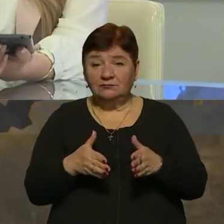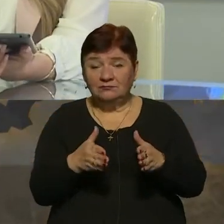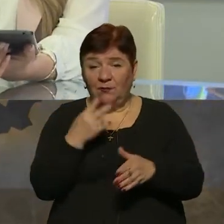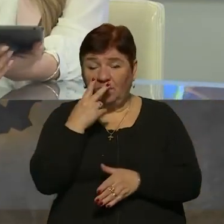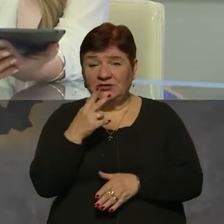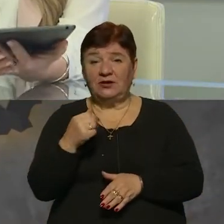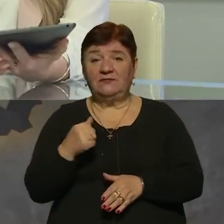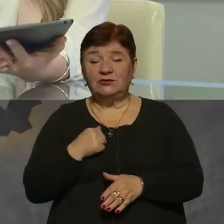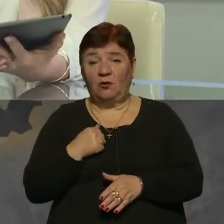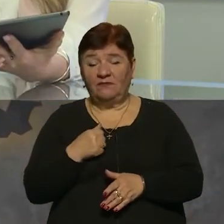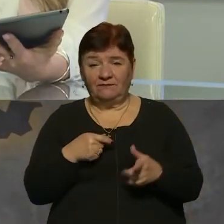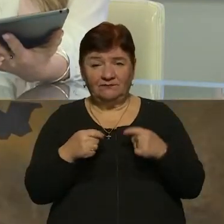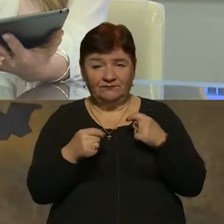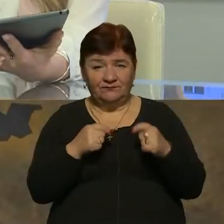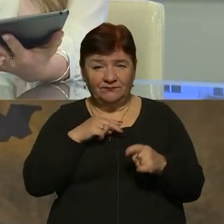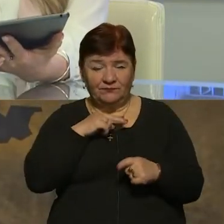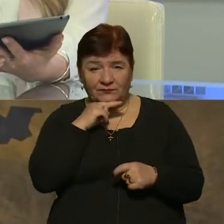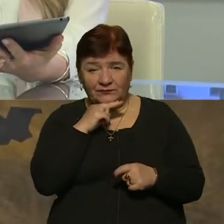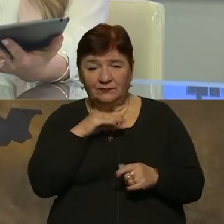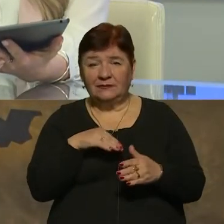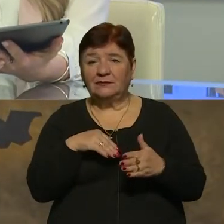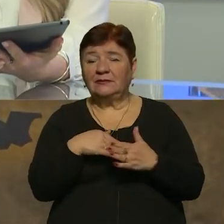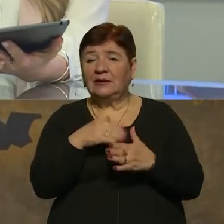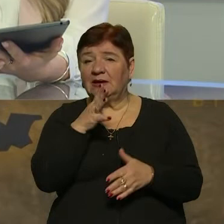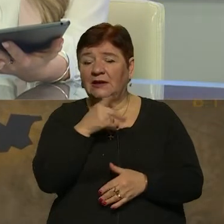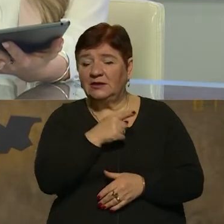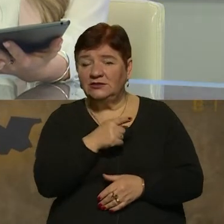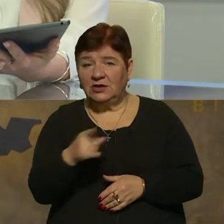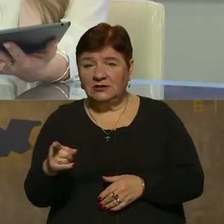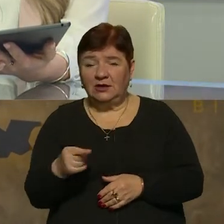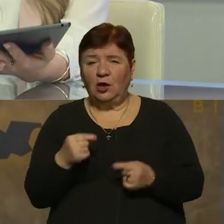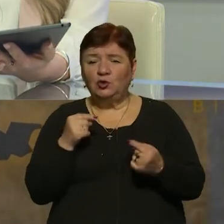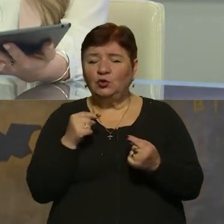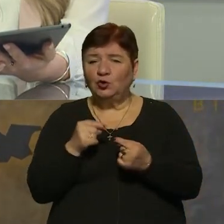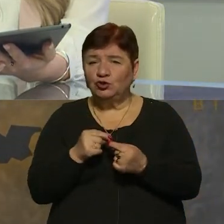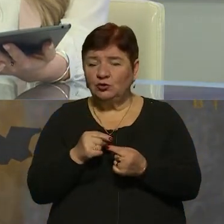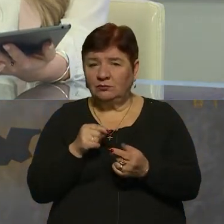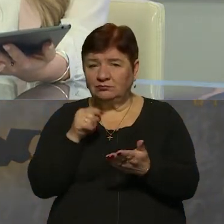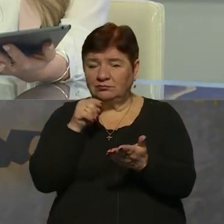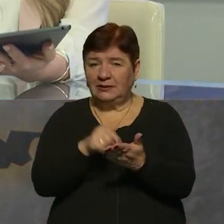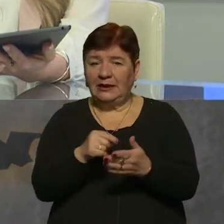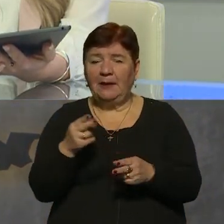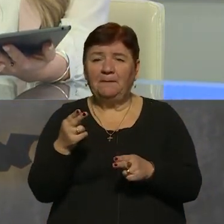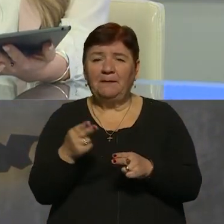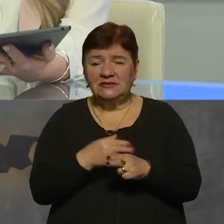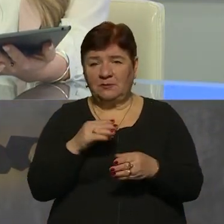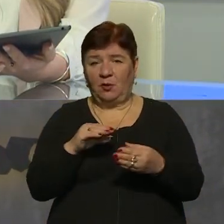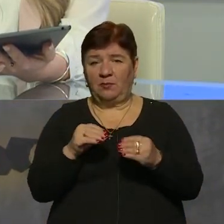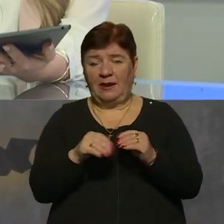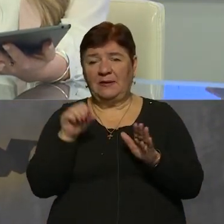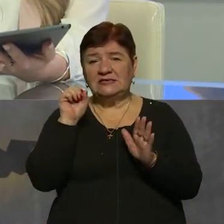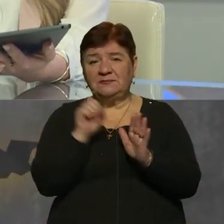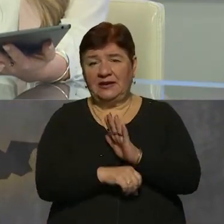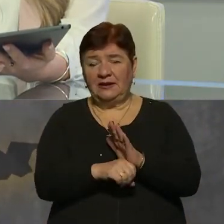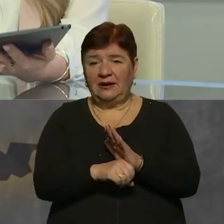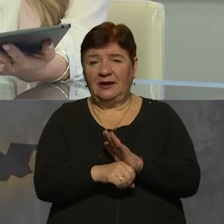військові, відреагували, мали достатньо часу, мали точне цілівказання і без жодних проблем збили